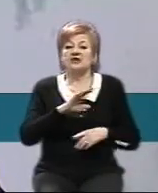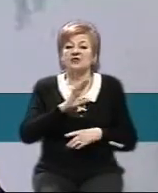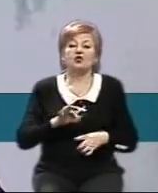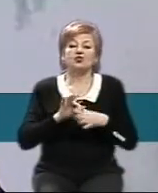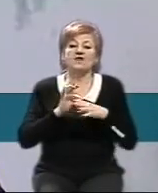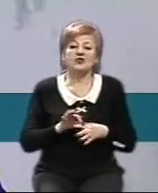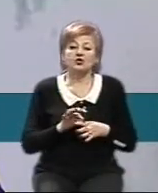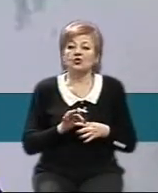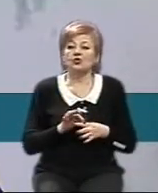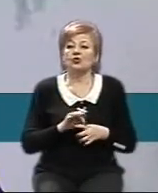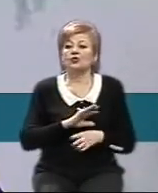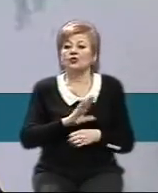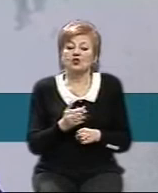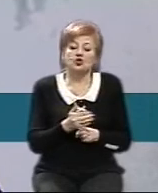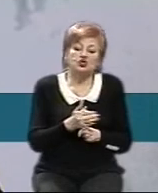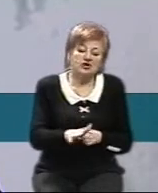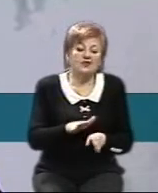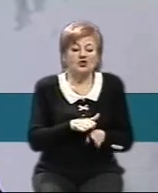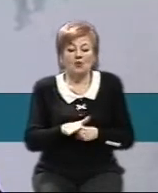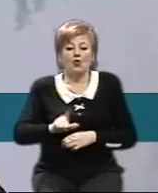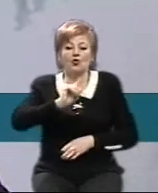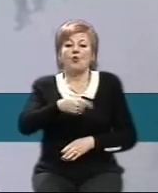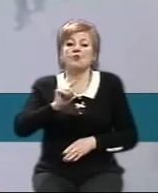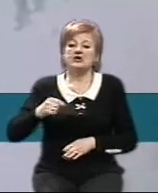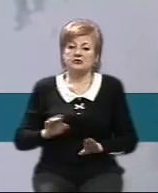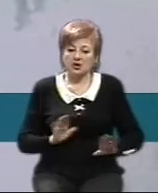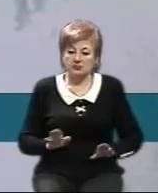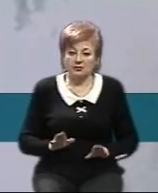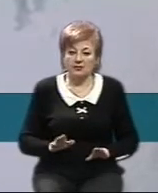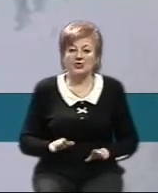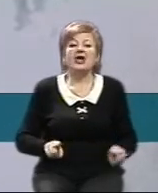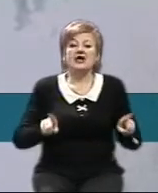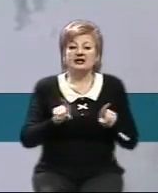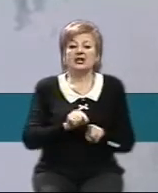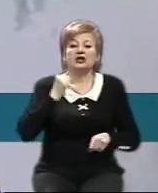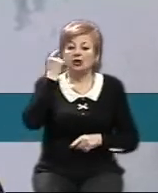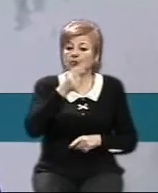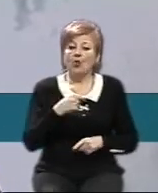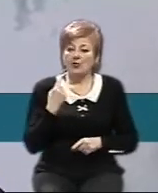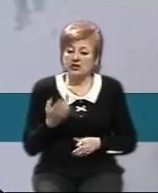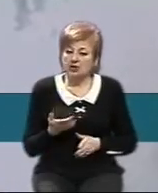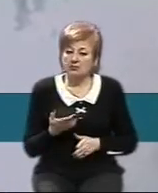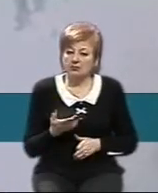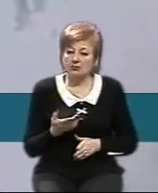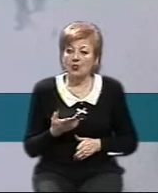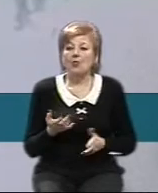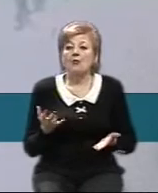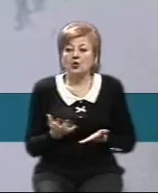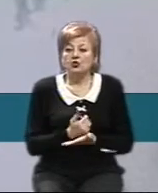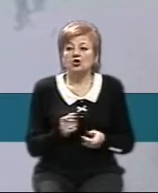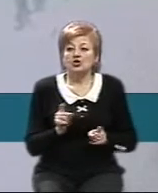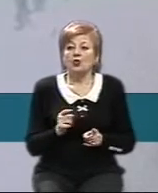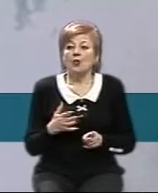повну, ані про часткову мобілізацію. Тобто, таким чином, якось виходить, що ми